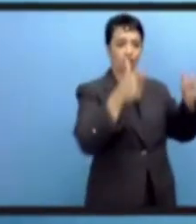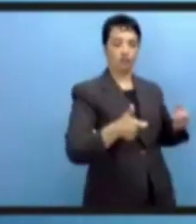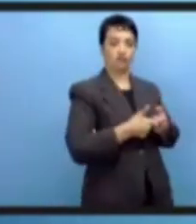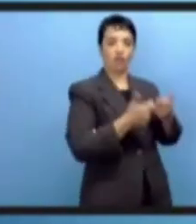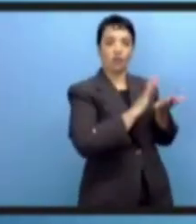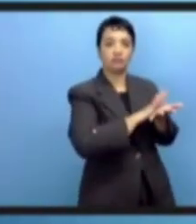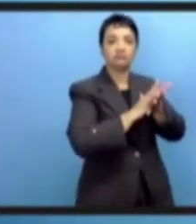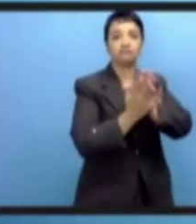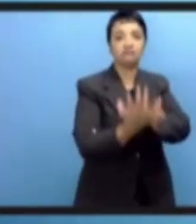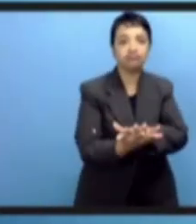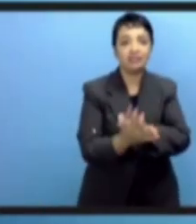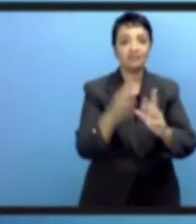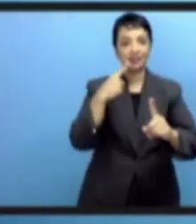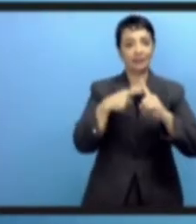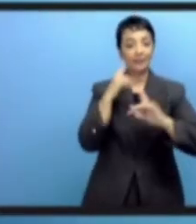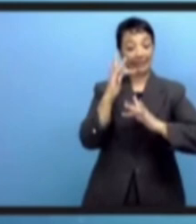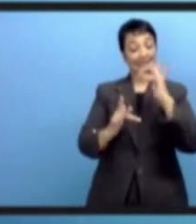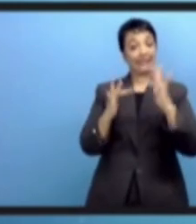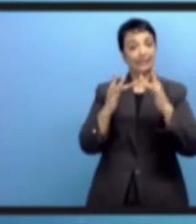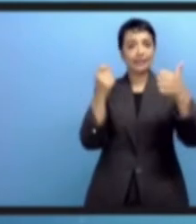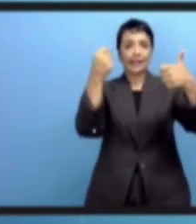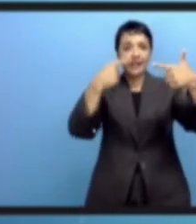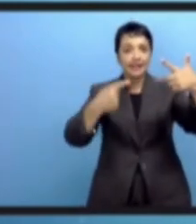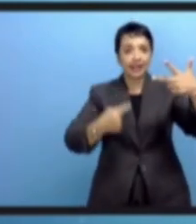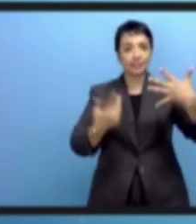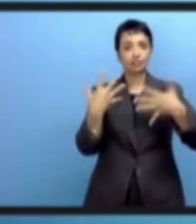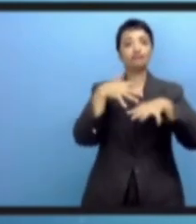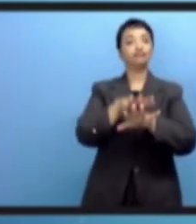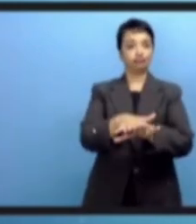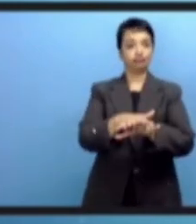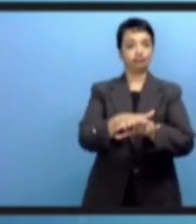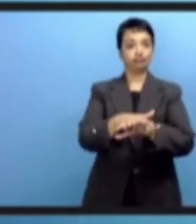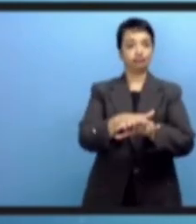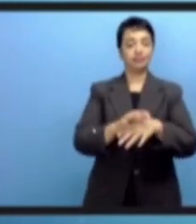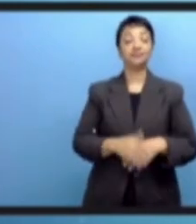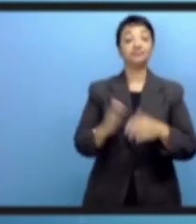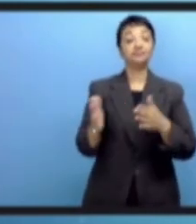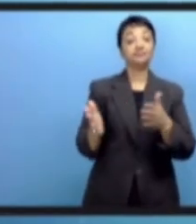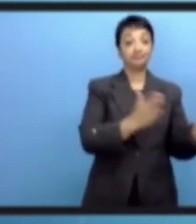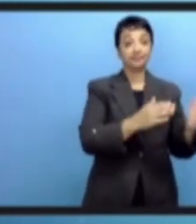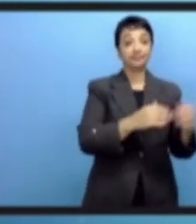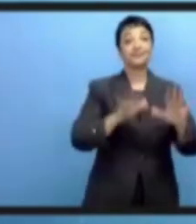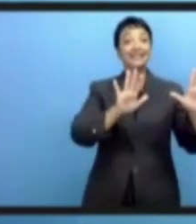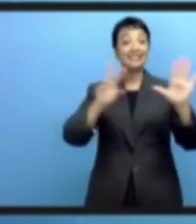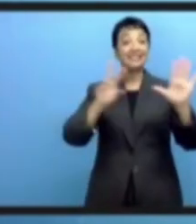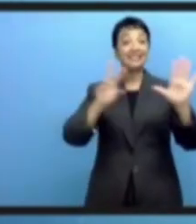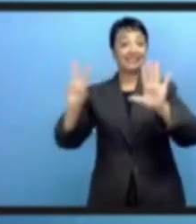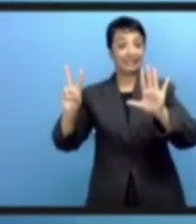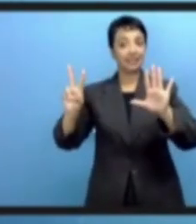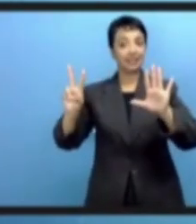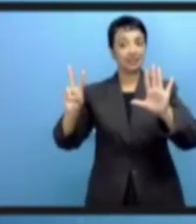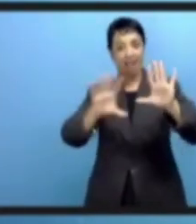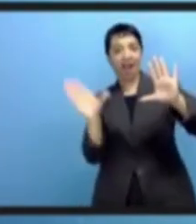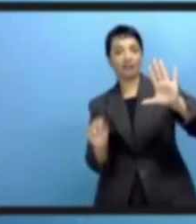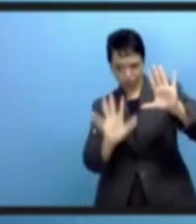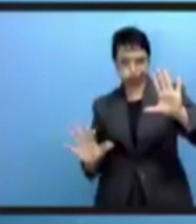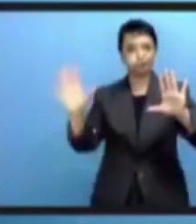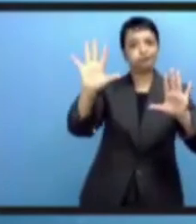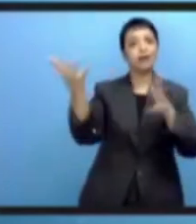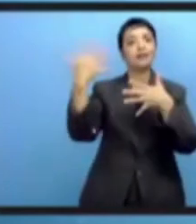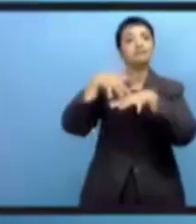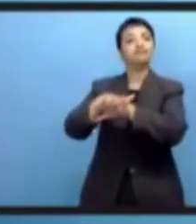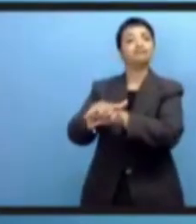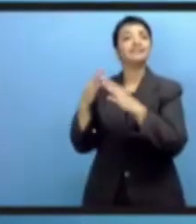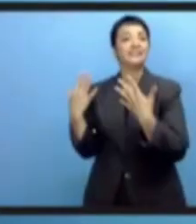цифровой готовности. С удовольствием сообщаю, что уже 44 страны воспользовались